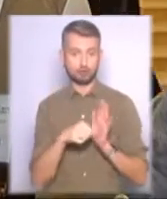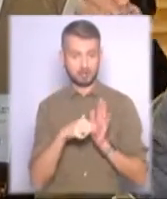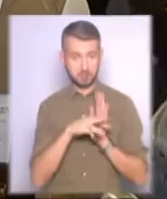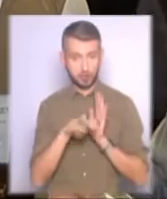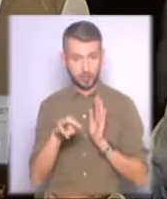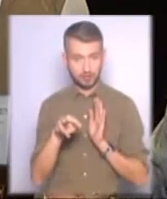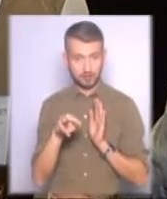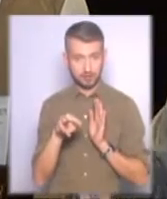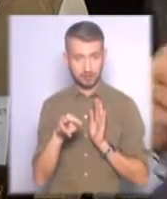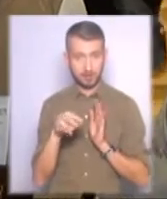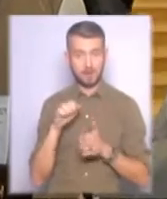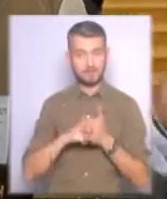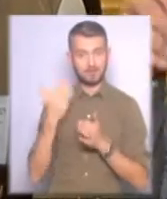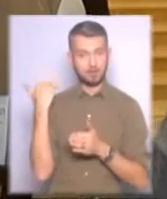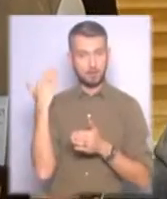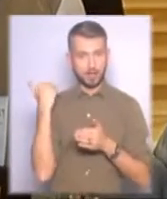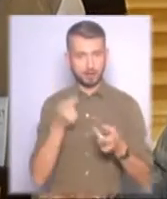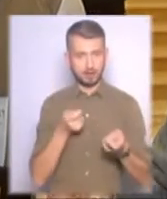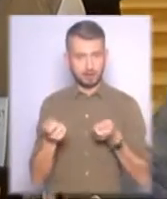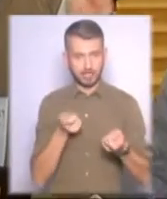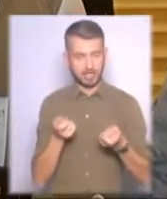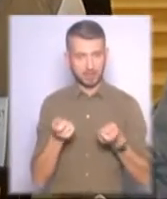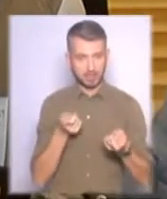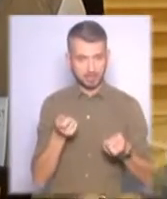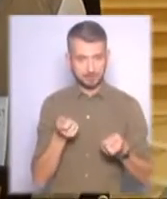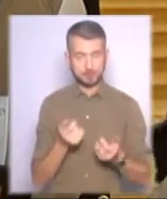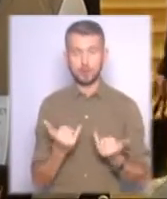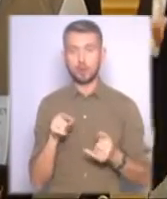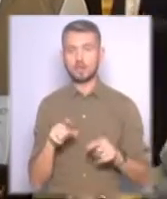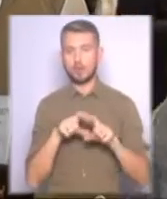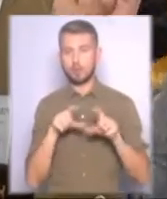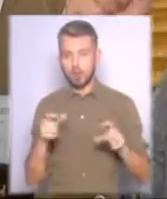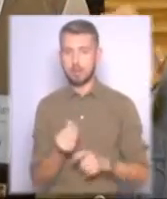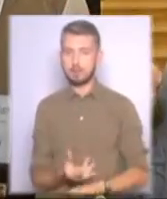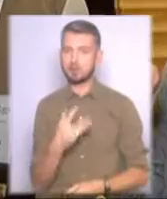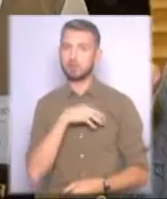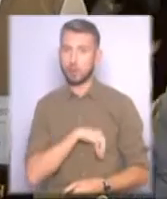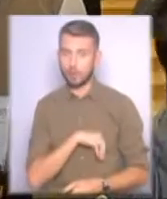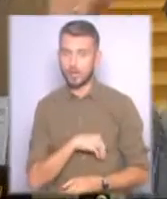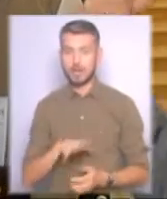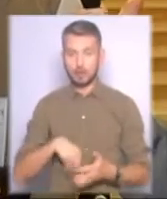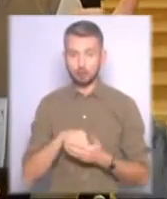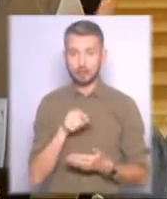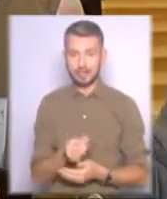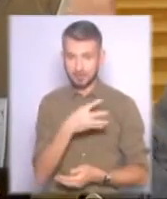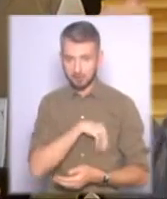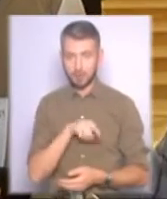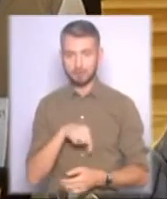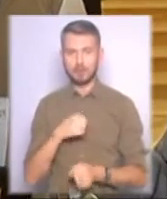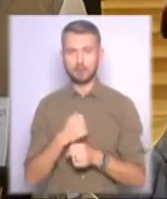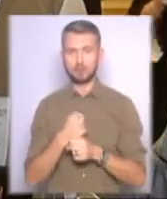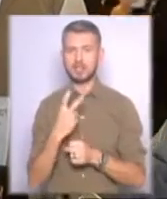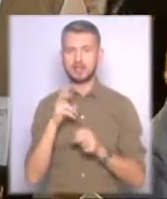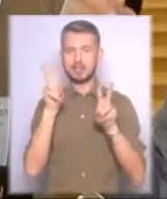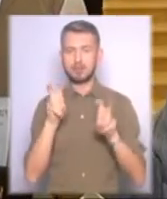від попередньої керівників. Сьогодні ця компанія прибуткова і за рахунок цих прибутків ми зробили 200